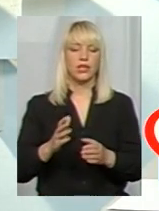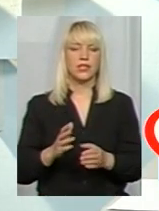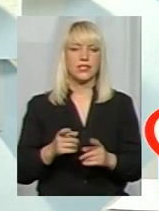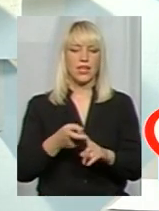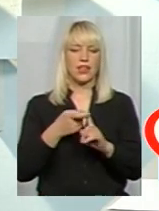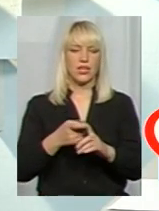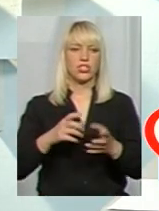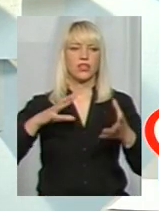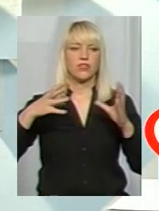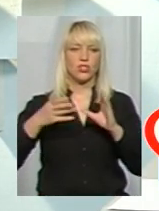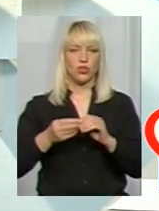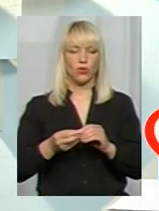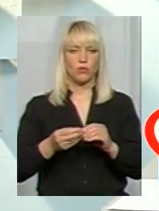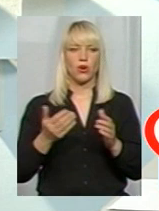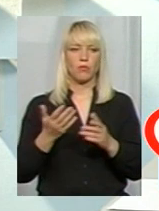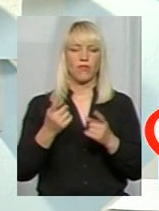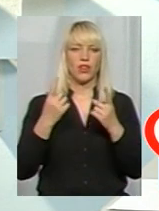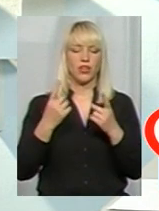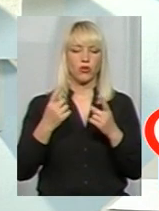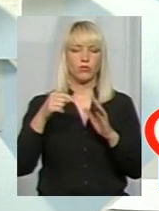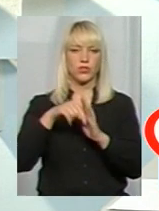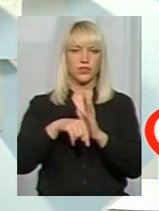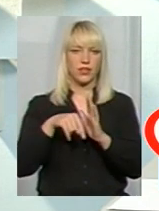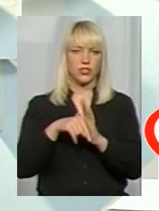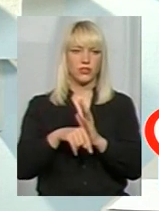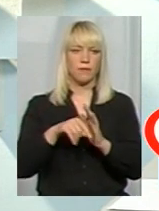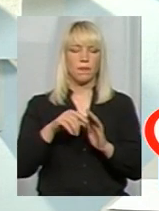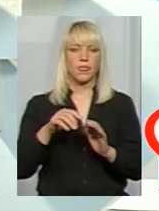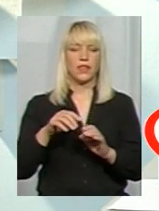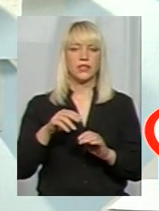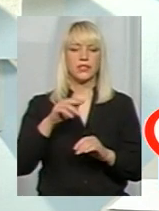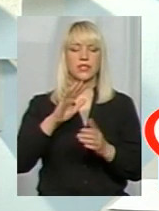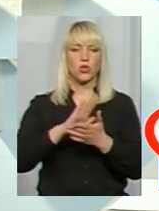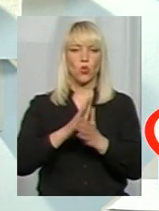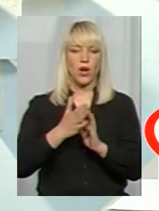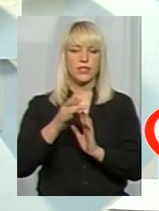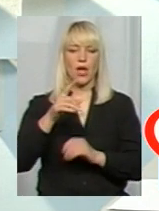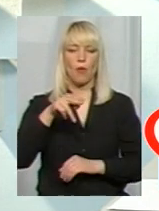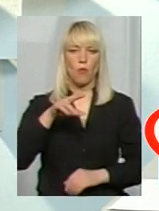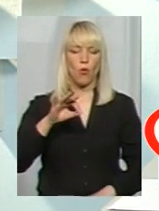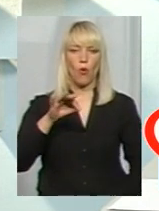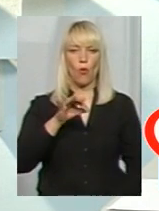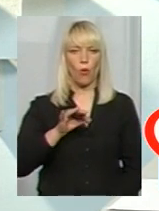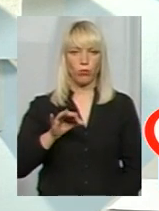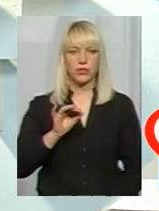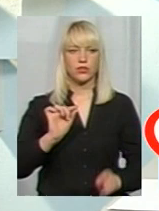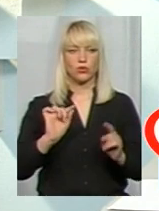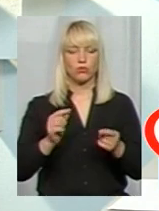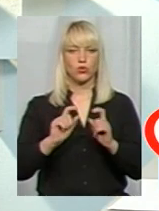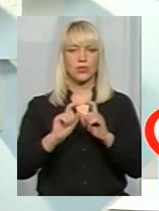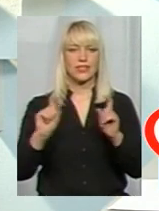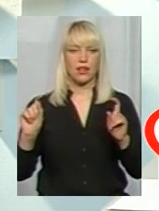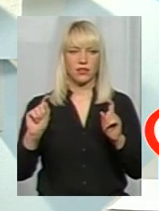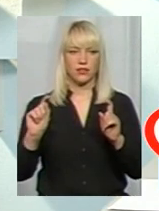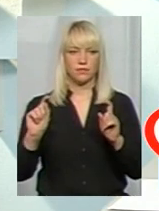або великій кількості, в великому значенні епідситуації в цілому по області. Тому-то закладам